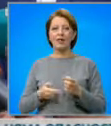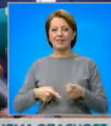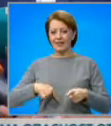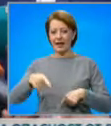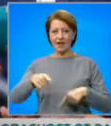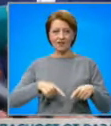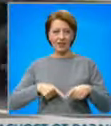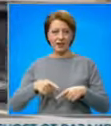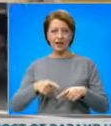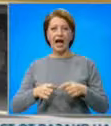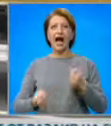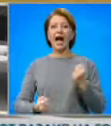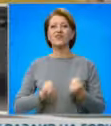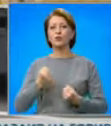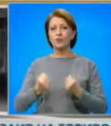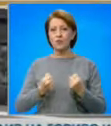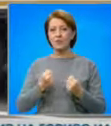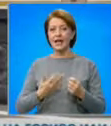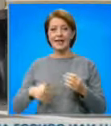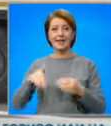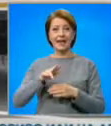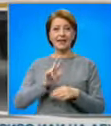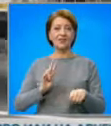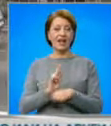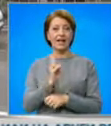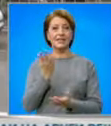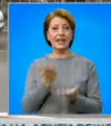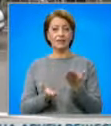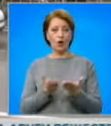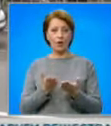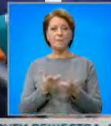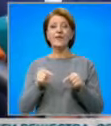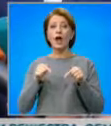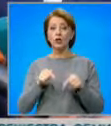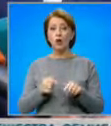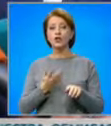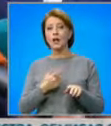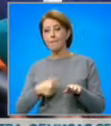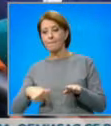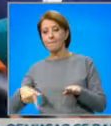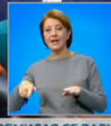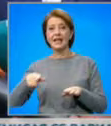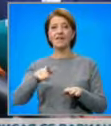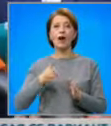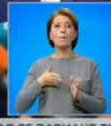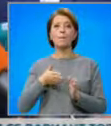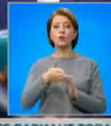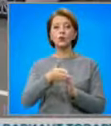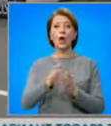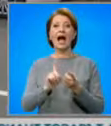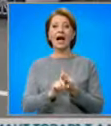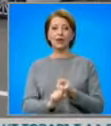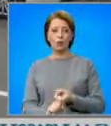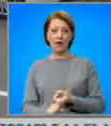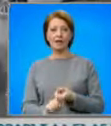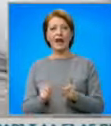над 12 тона, през Айтовския проход. Той ще минава посока Карроват. Няма